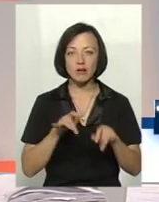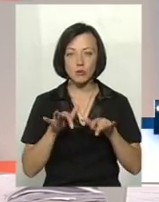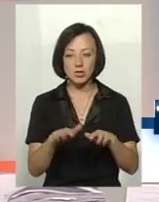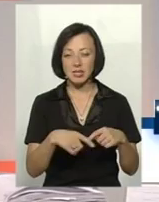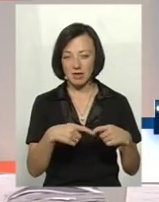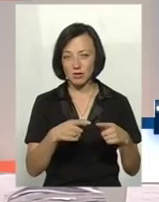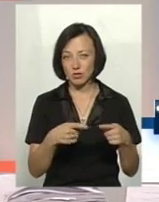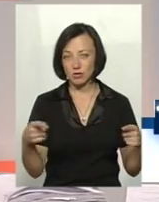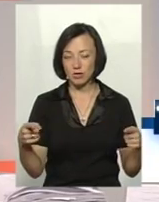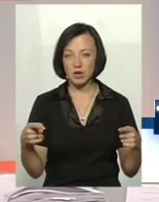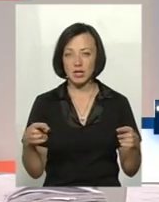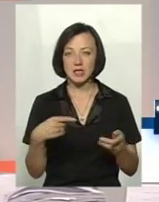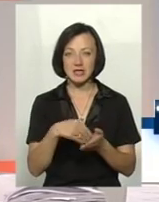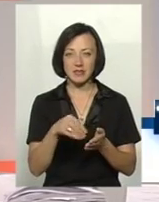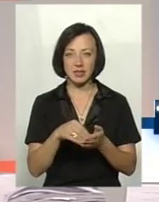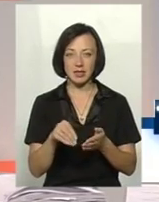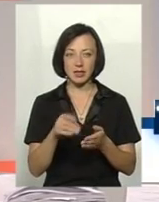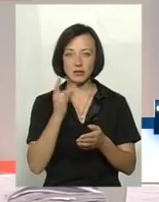африканській чумі свиней